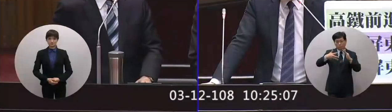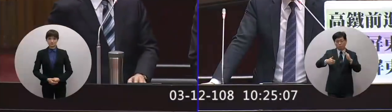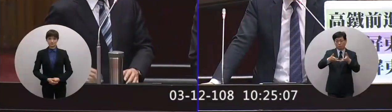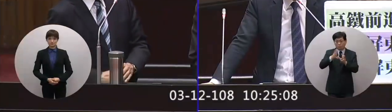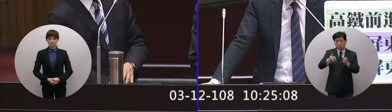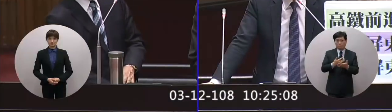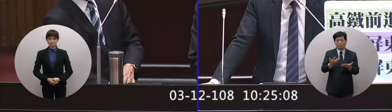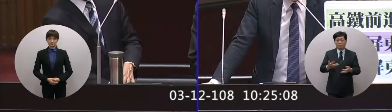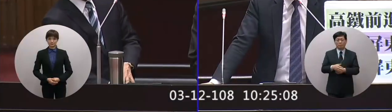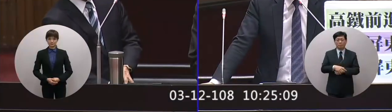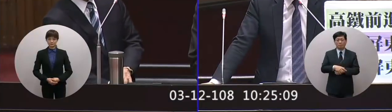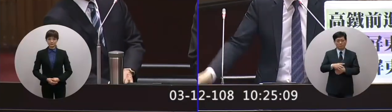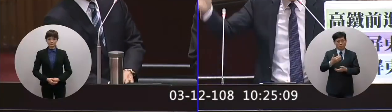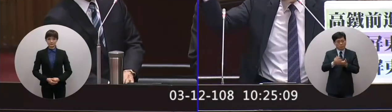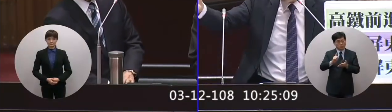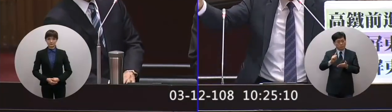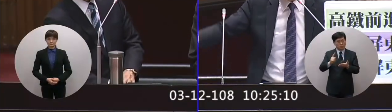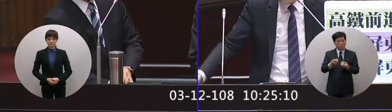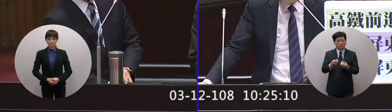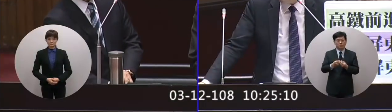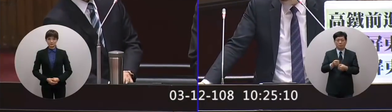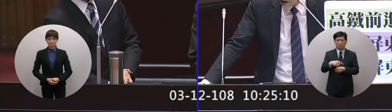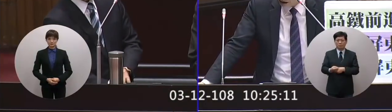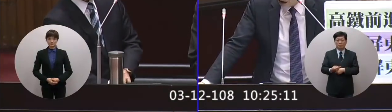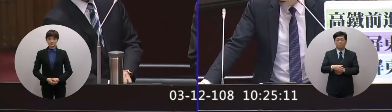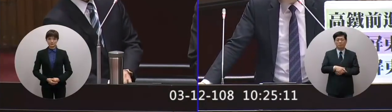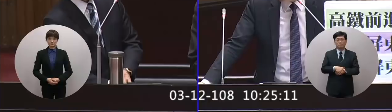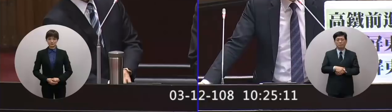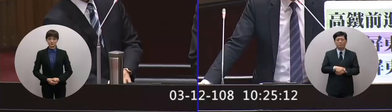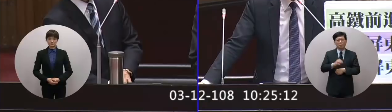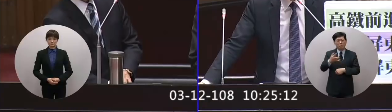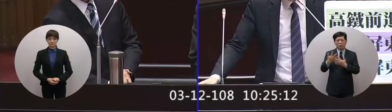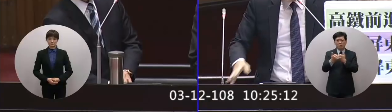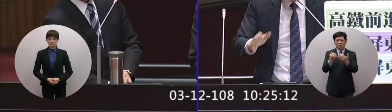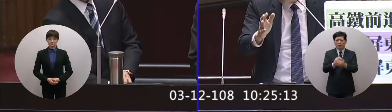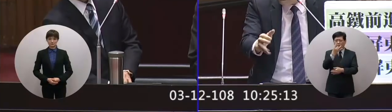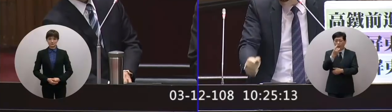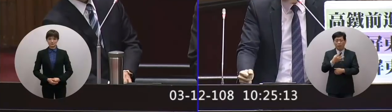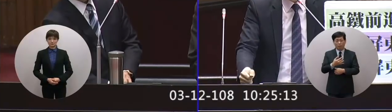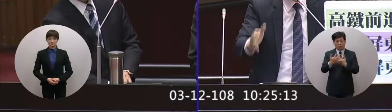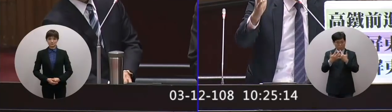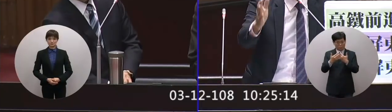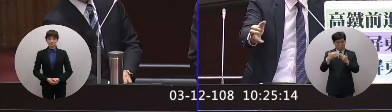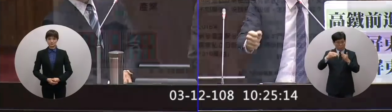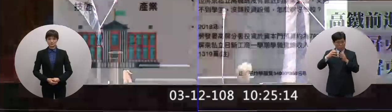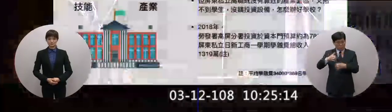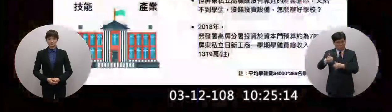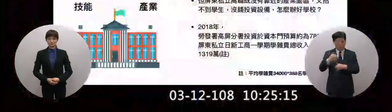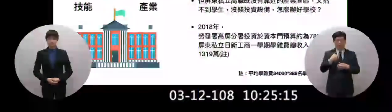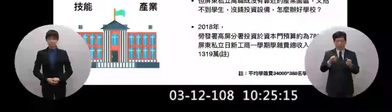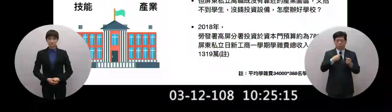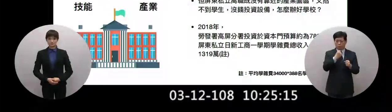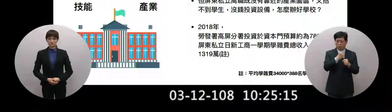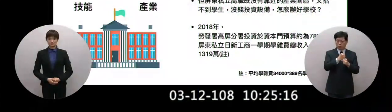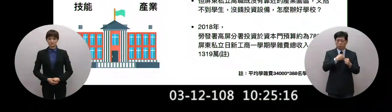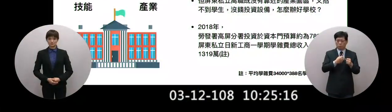我們要怎麼樣有什麼概念我們繼續看喔為什麼學生留不住學生笨了齁第一個你要靠近教育市